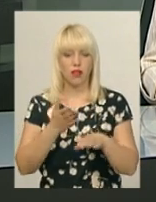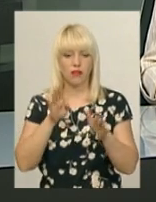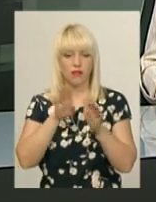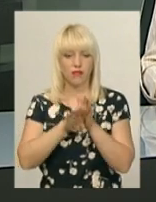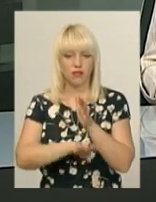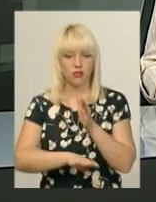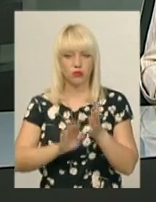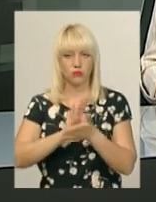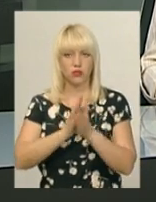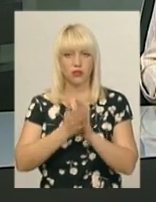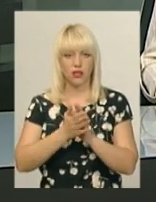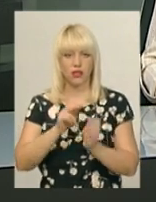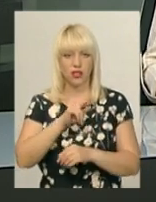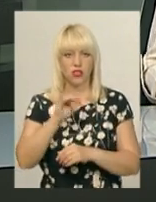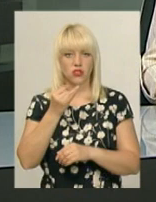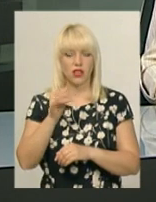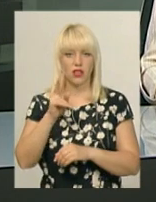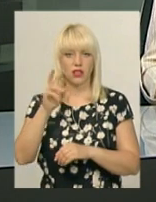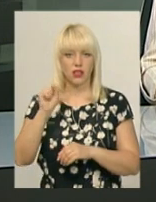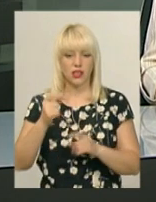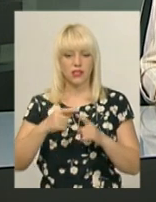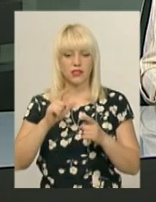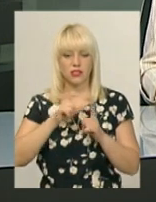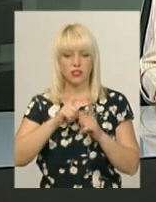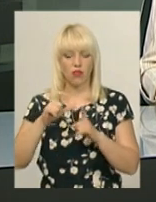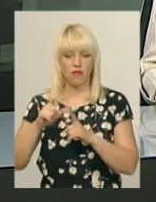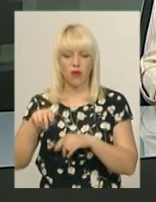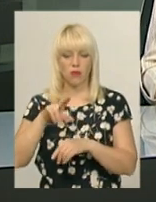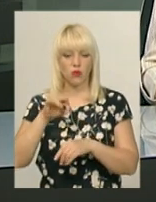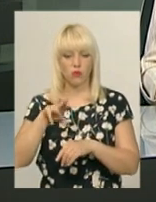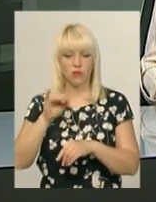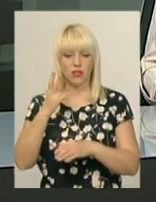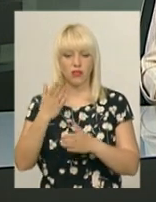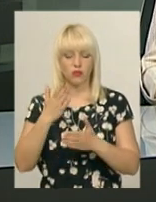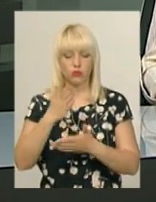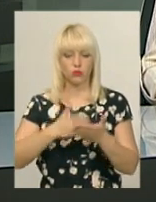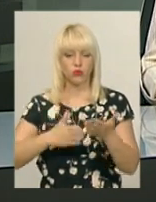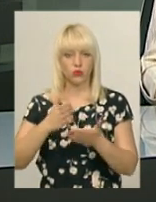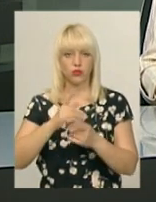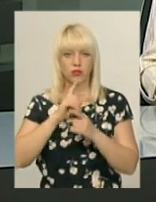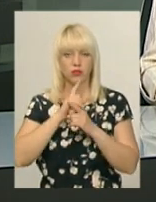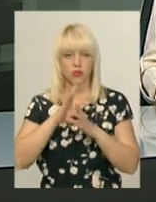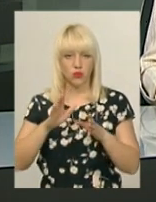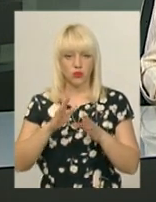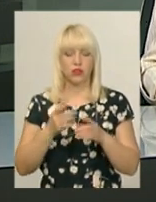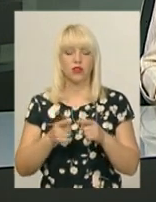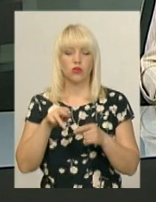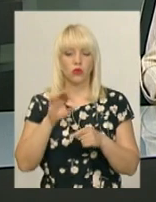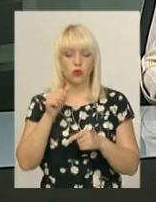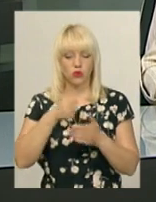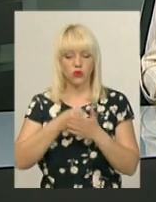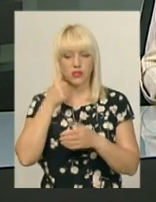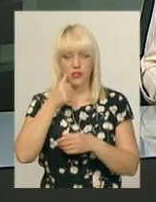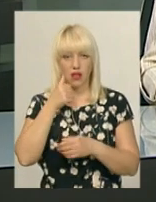оздоровлення та відпочинку «Чайка». За словами Андрія Доміни, якщо порушення не будуть усунені дозавтра, обласне управління